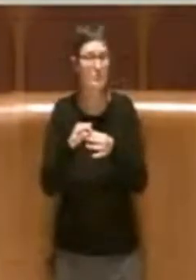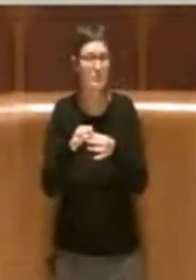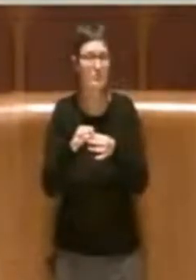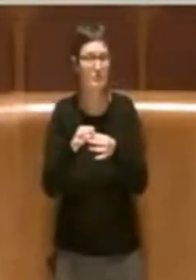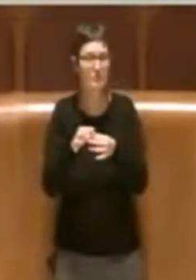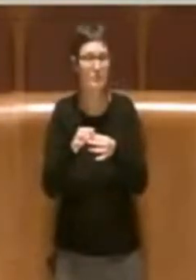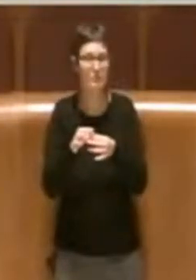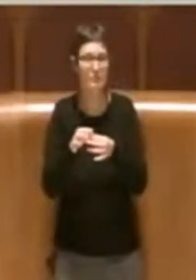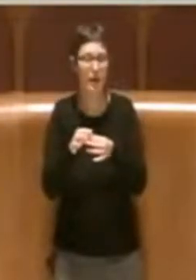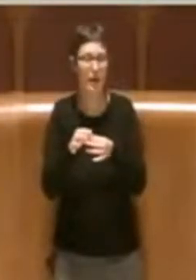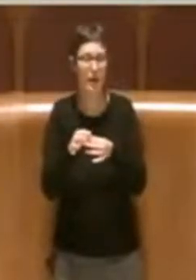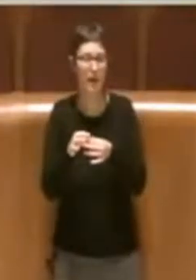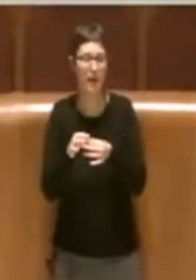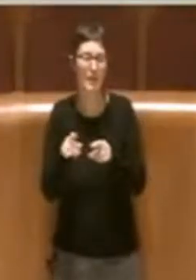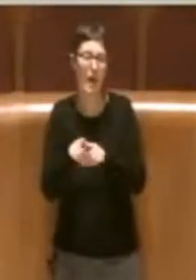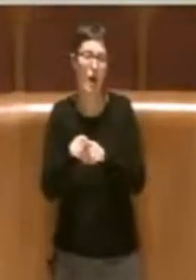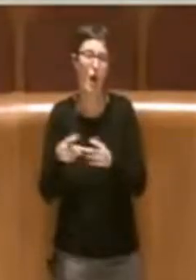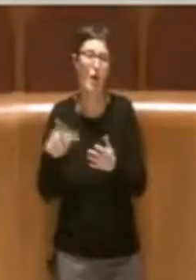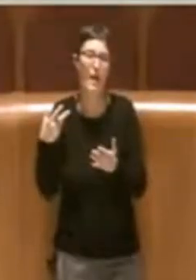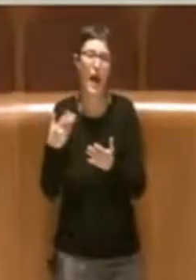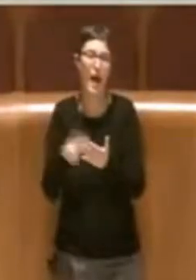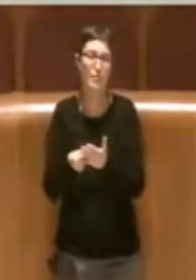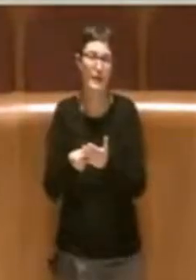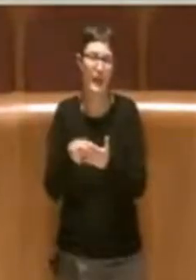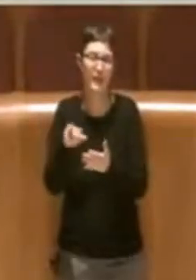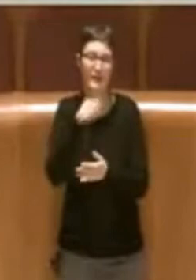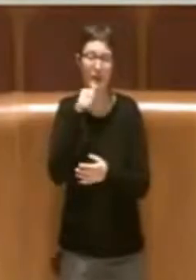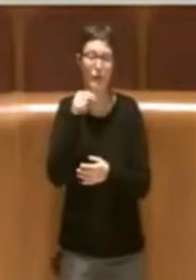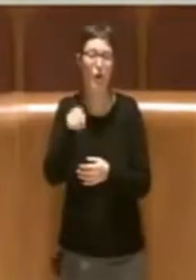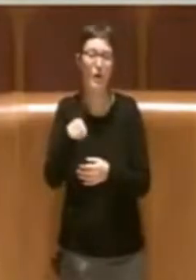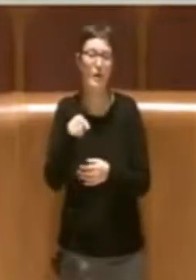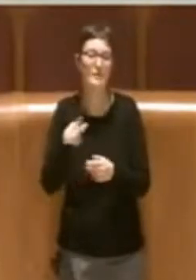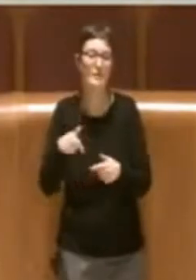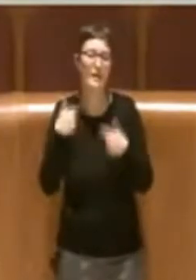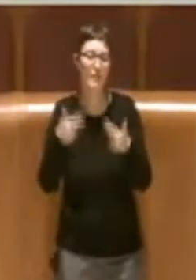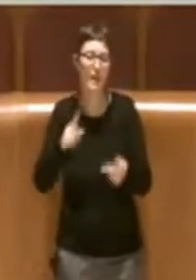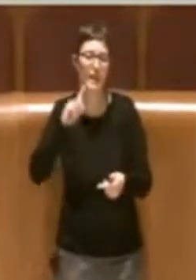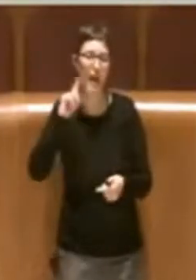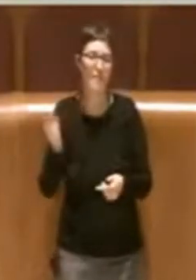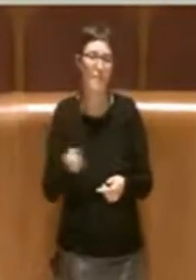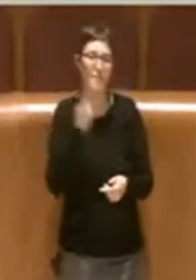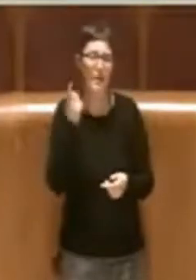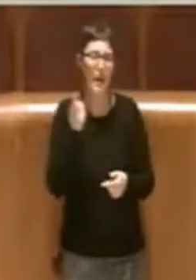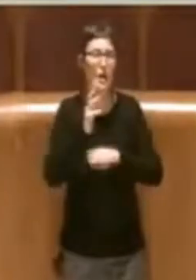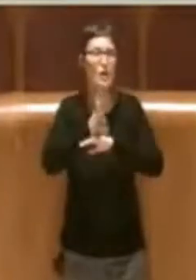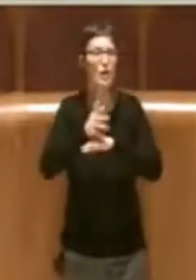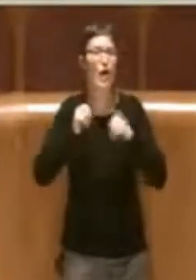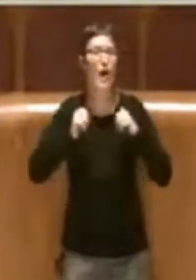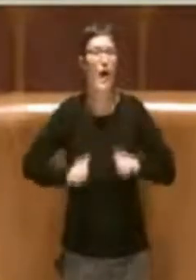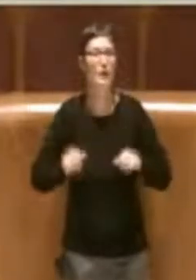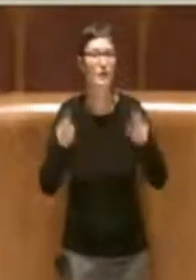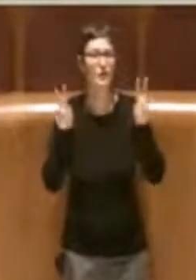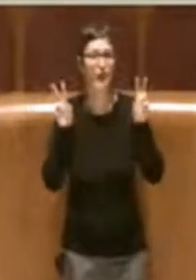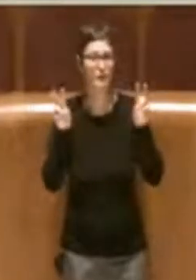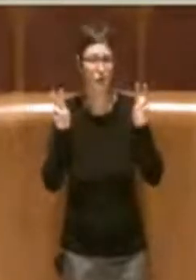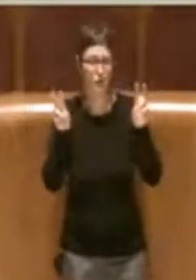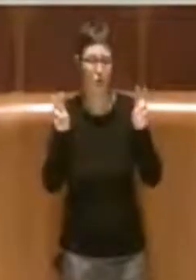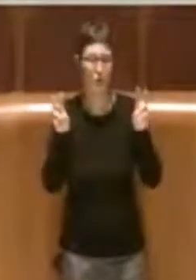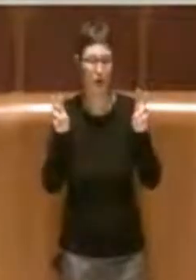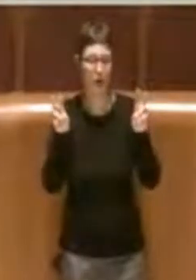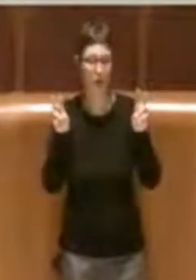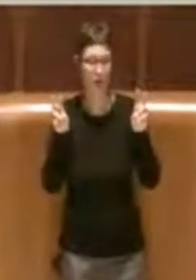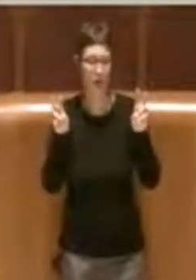applicativo che possa migliorare l'accesso civico. Va detto, e questo da quanto